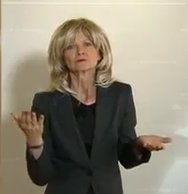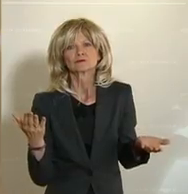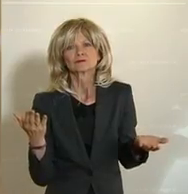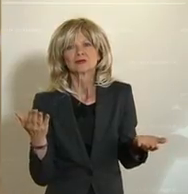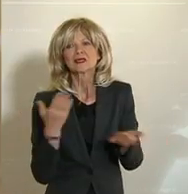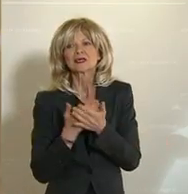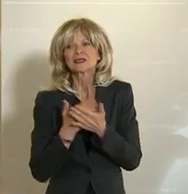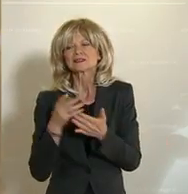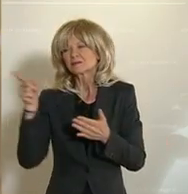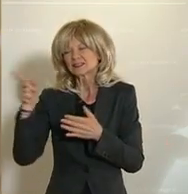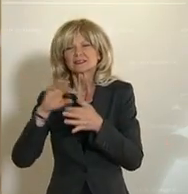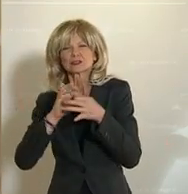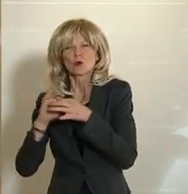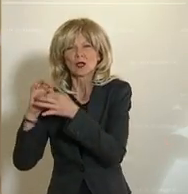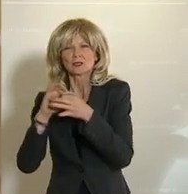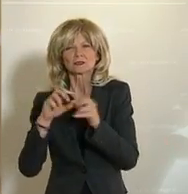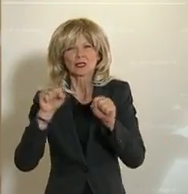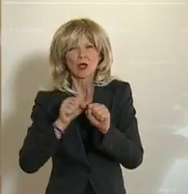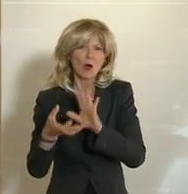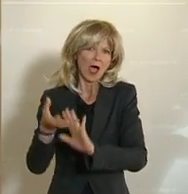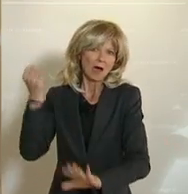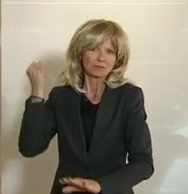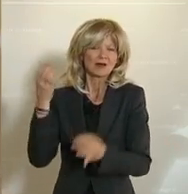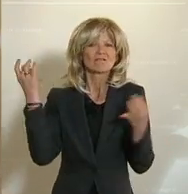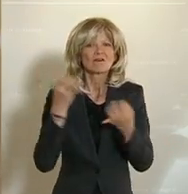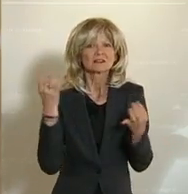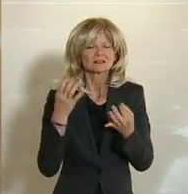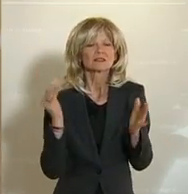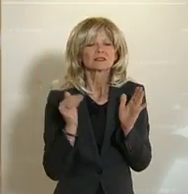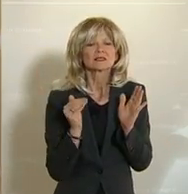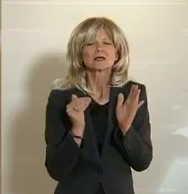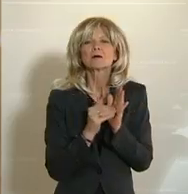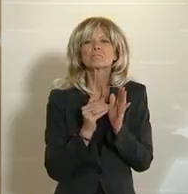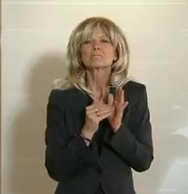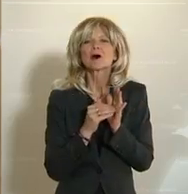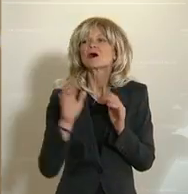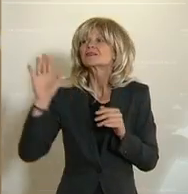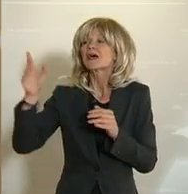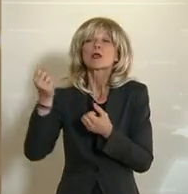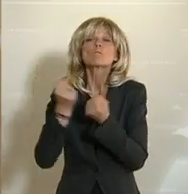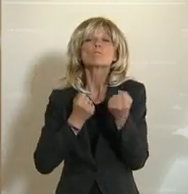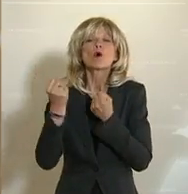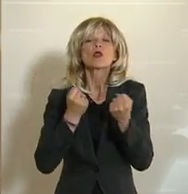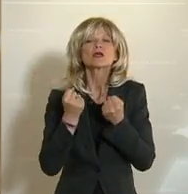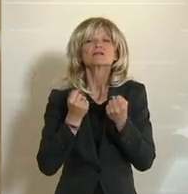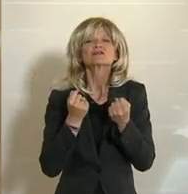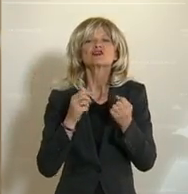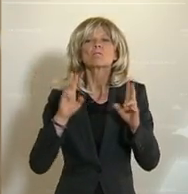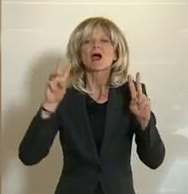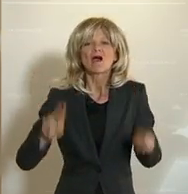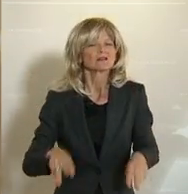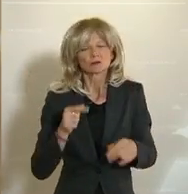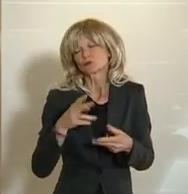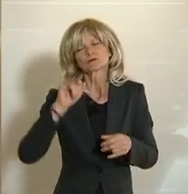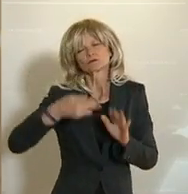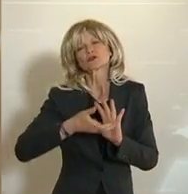auch das, was sie so bitter notwendig hat, nämlich politische Legitimität. Und das ist für mich das Entscheidende, wenn